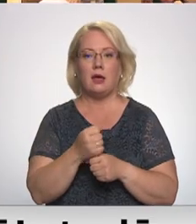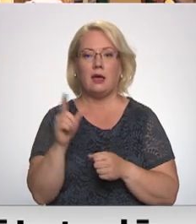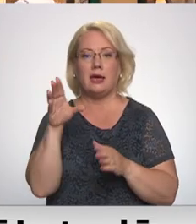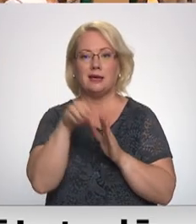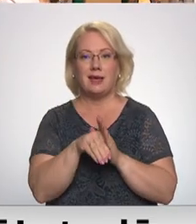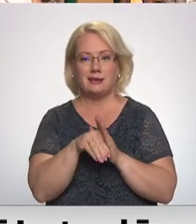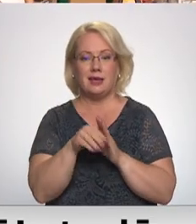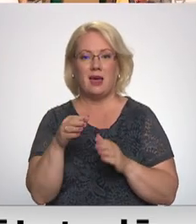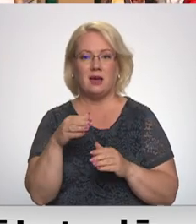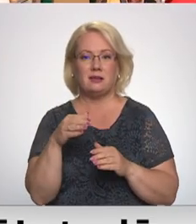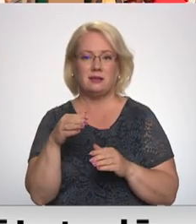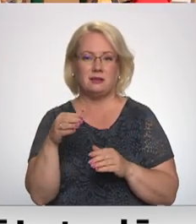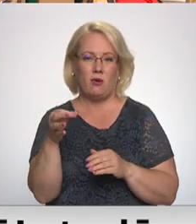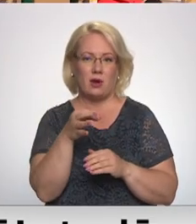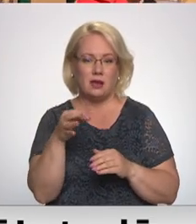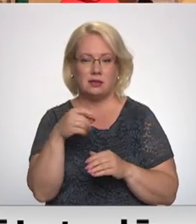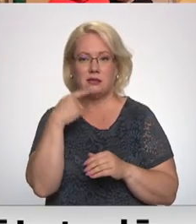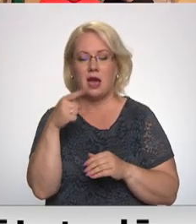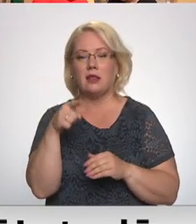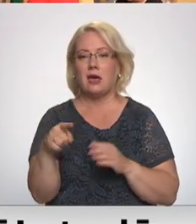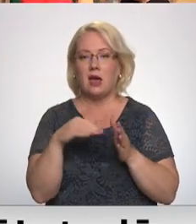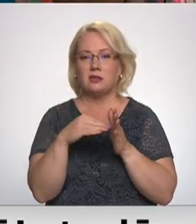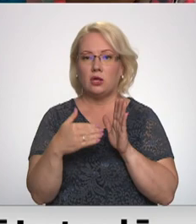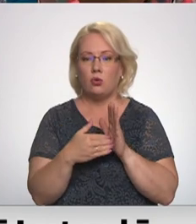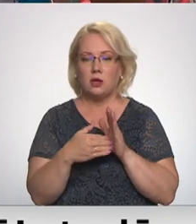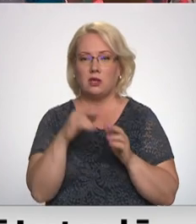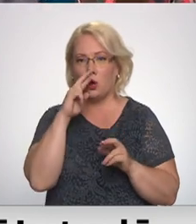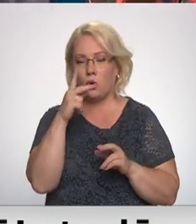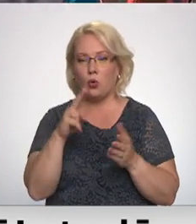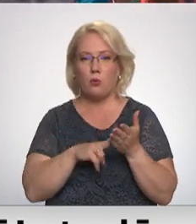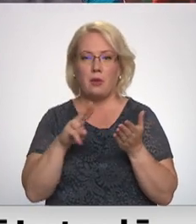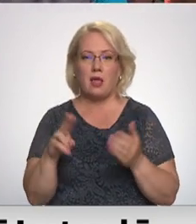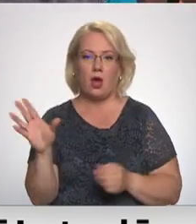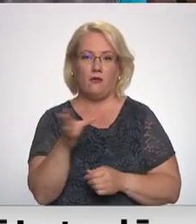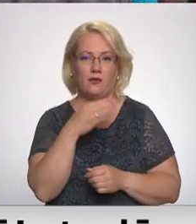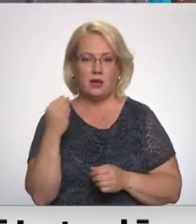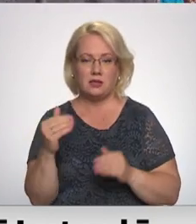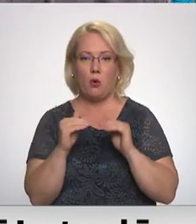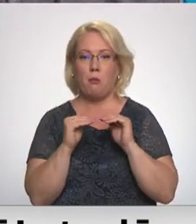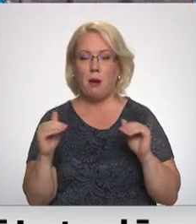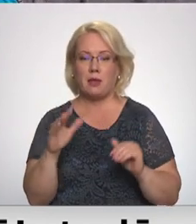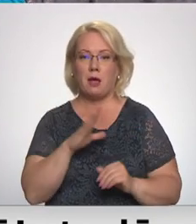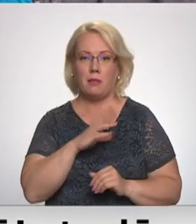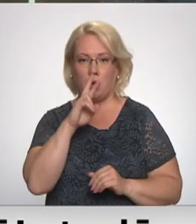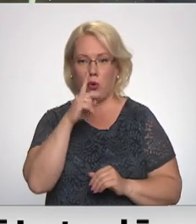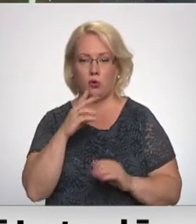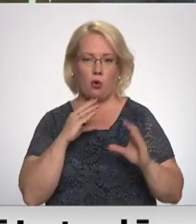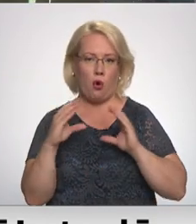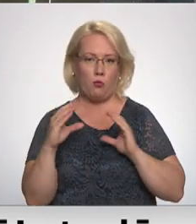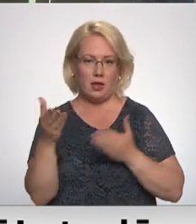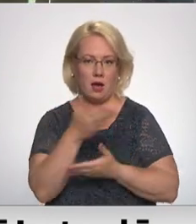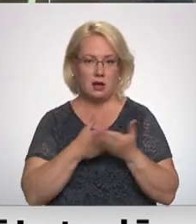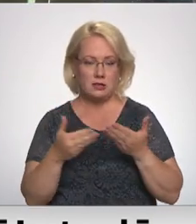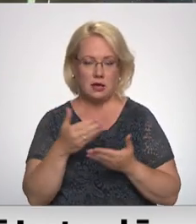atzīst, ka šajā situācijā iespējams kļūdu pieļāvuši visi un pamatā tā bijusi kļūda komunikācijā.